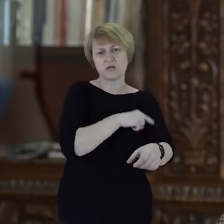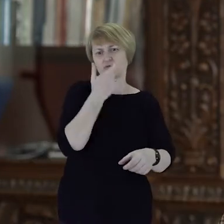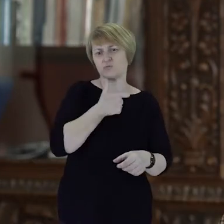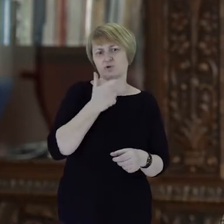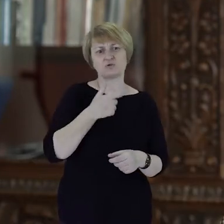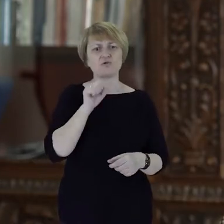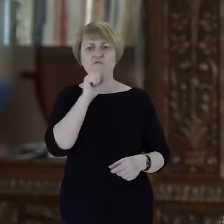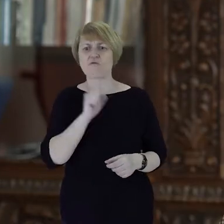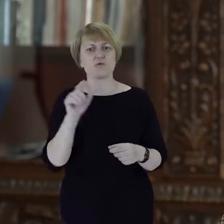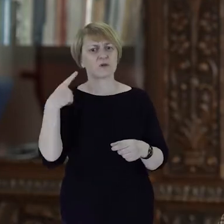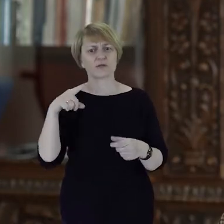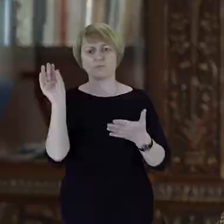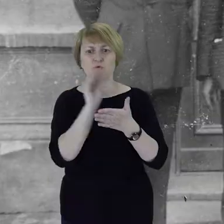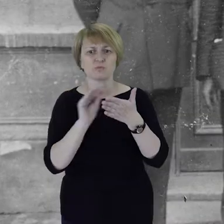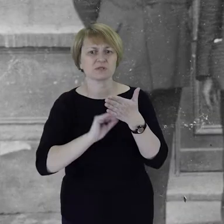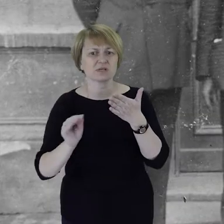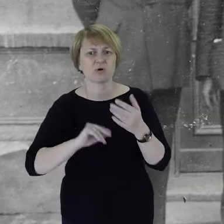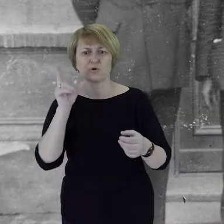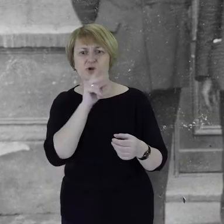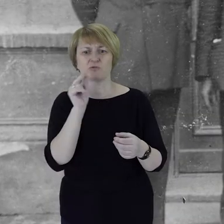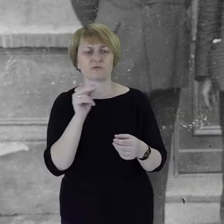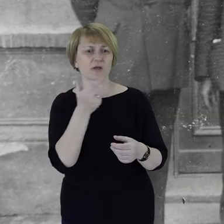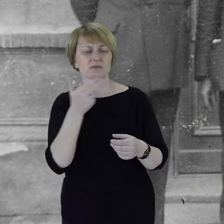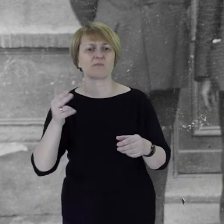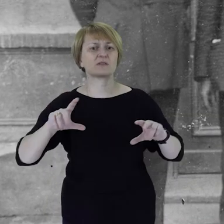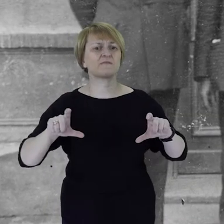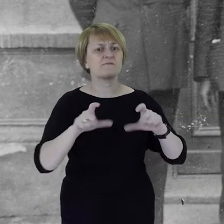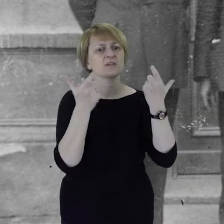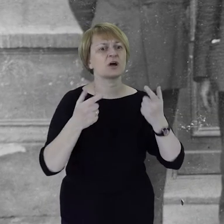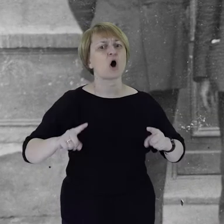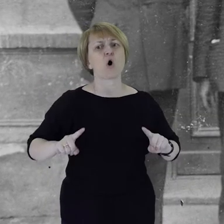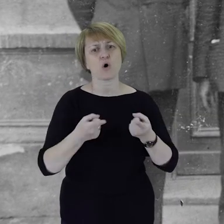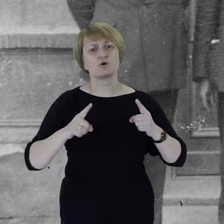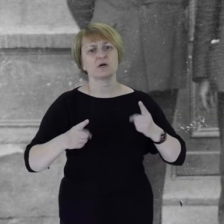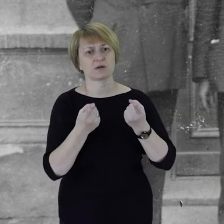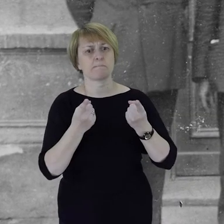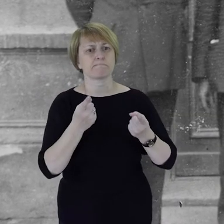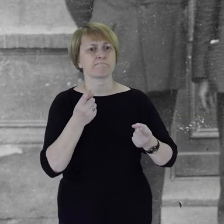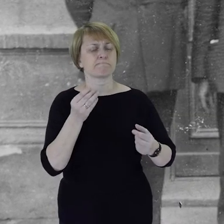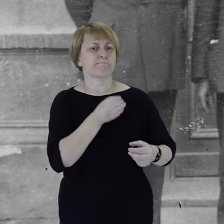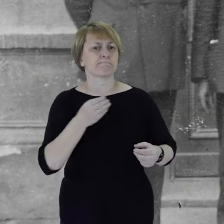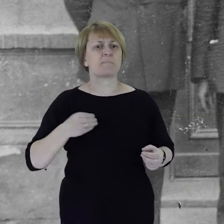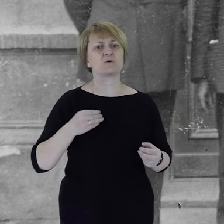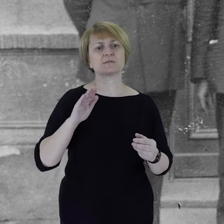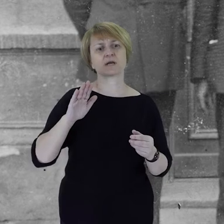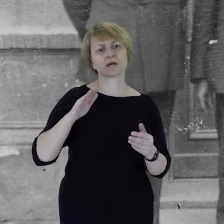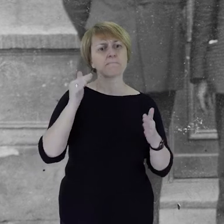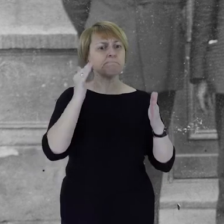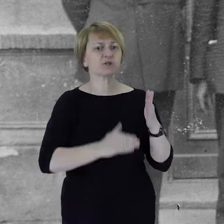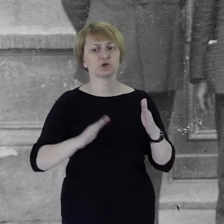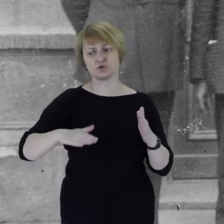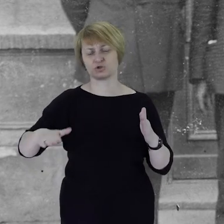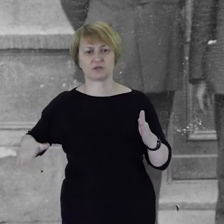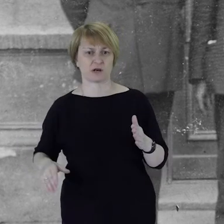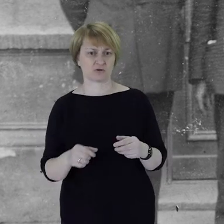nie mówiło, nie pisało się o tych wydarzeniach, o organizowaniu się polskiej mniejszości narodowej na Śląsku Opolskim